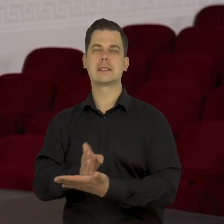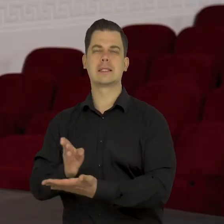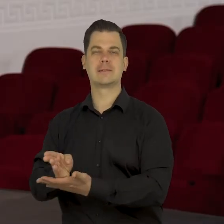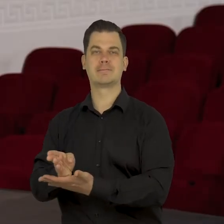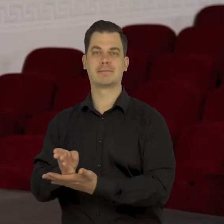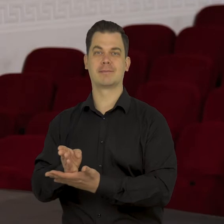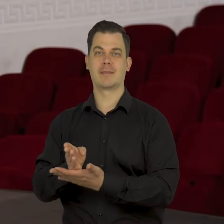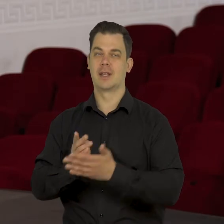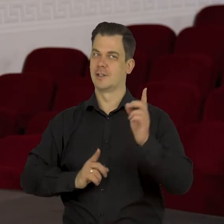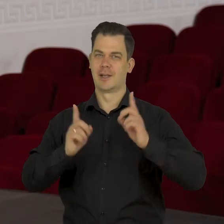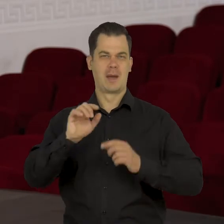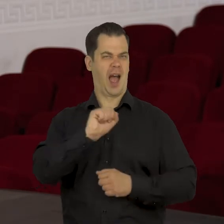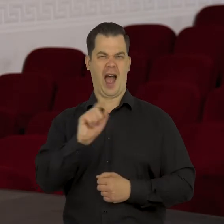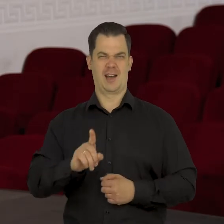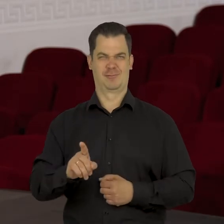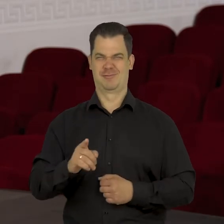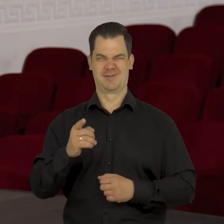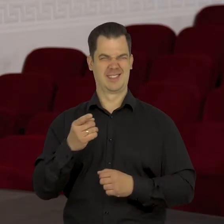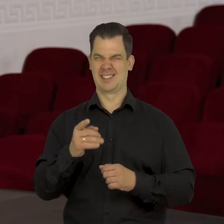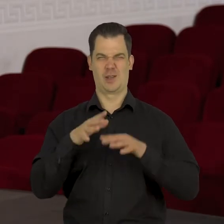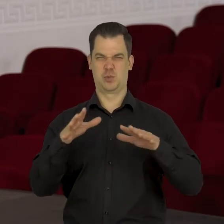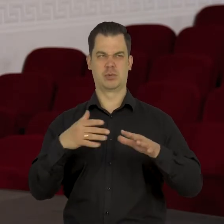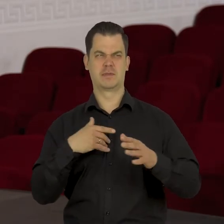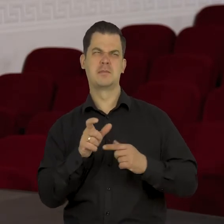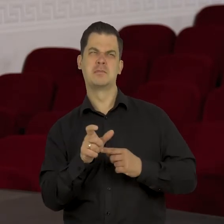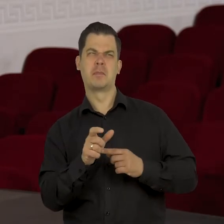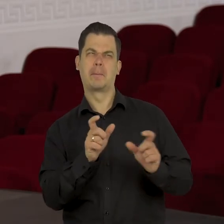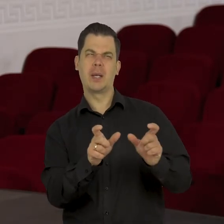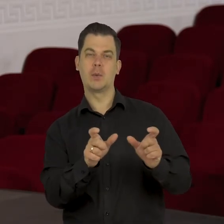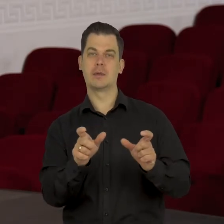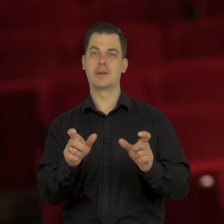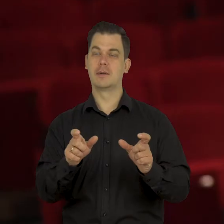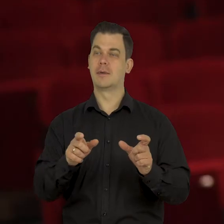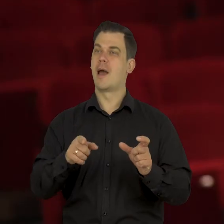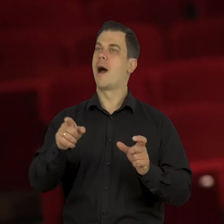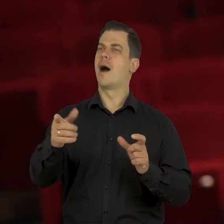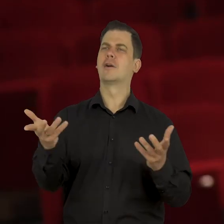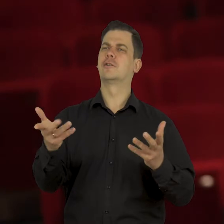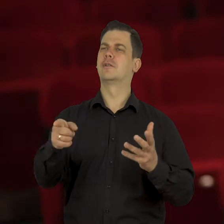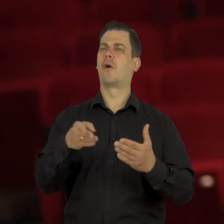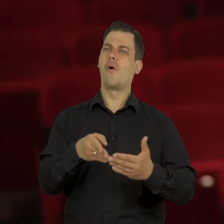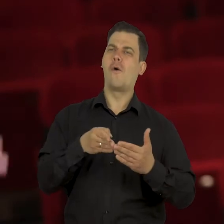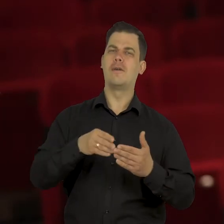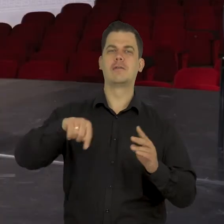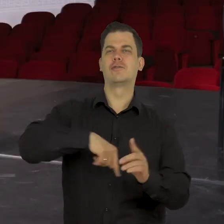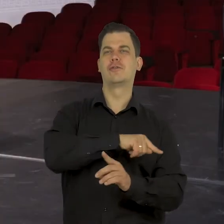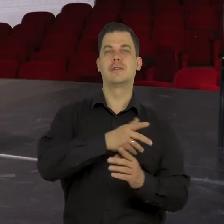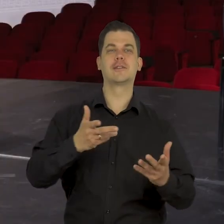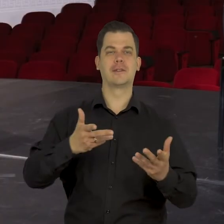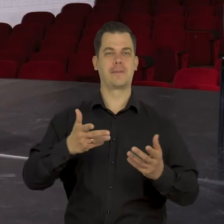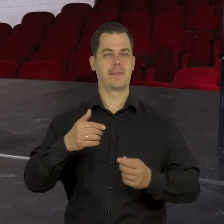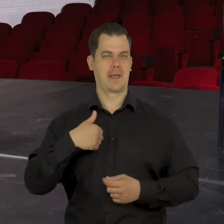aż do granic takiego natręctwa bym powiedziała. Gdzie pani się znajduje w trakcie spektaklu?